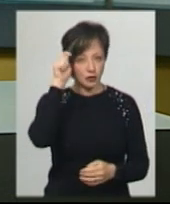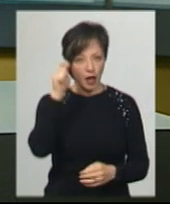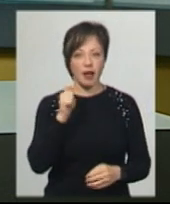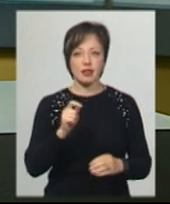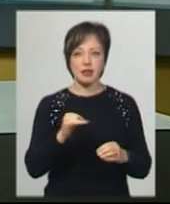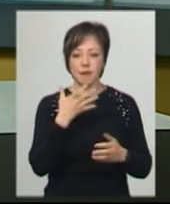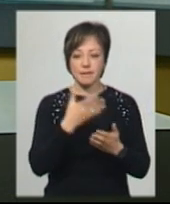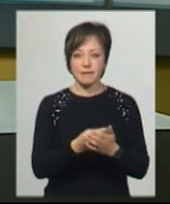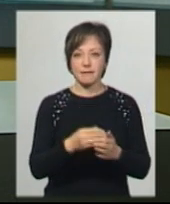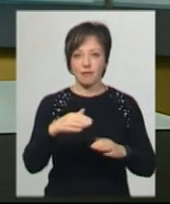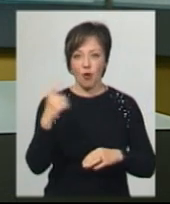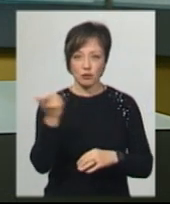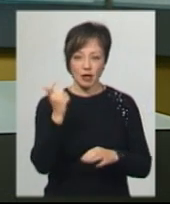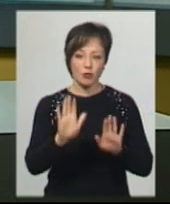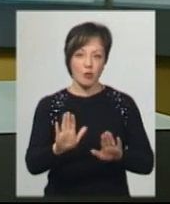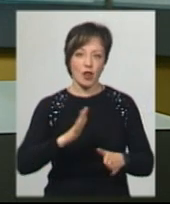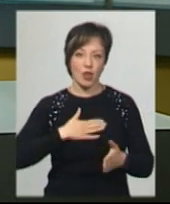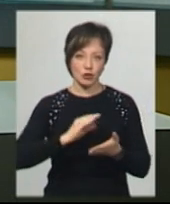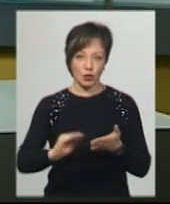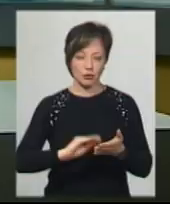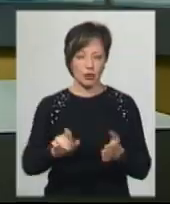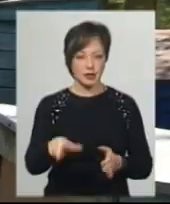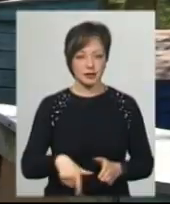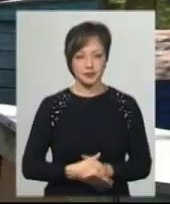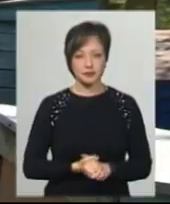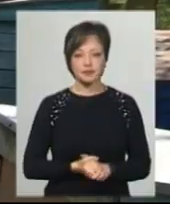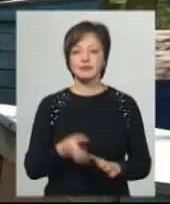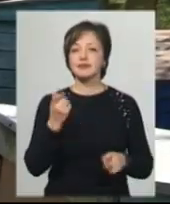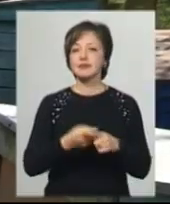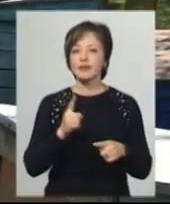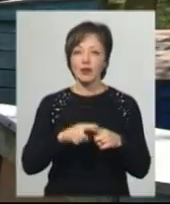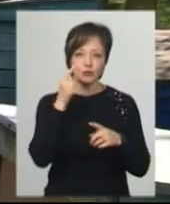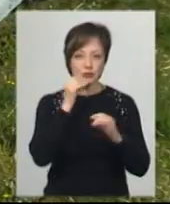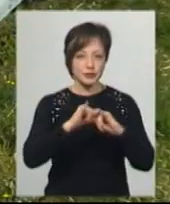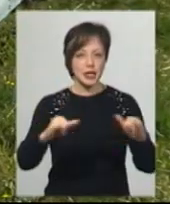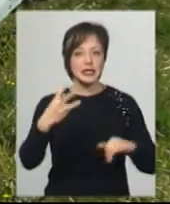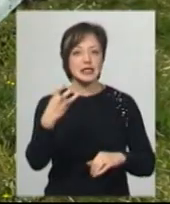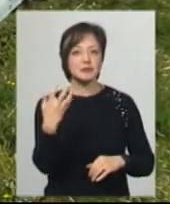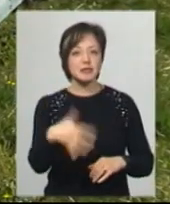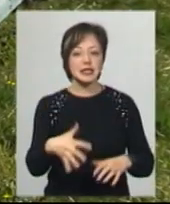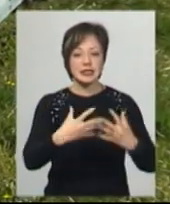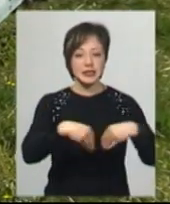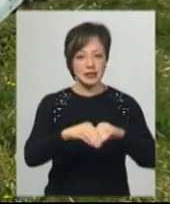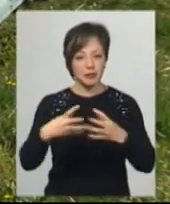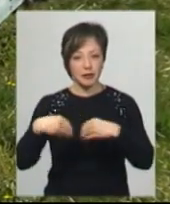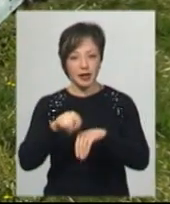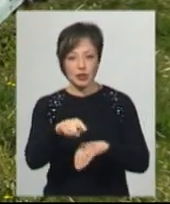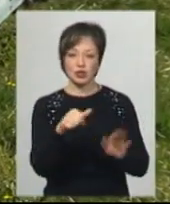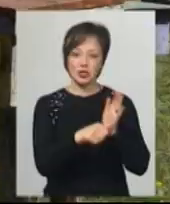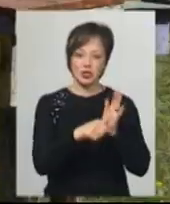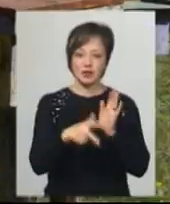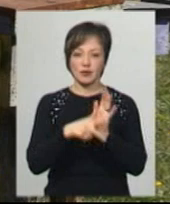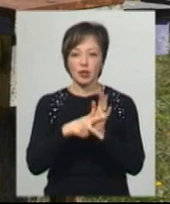пасіці, в якого побували кореспонденти Суспільного. На цій пасіці 350 бджолосімей, в кожній 60-80